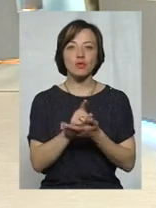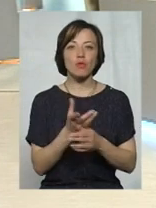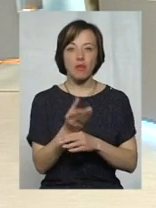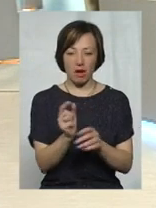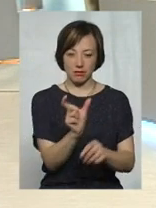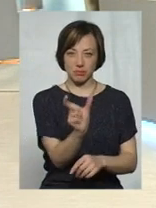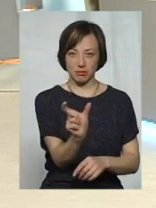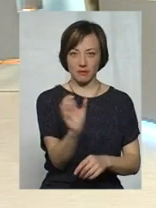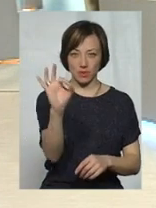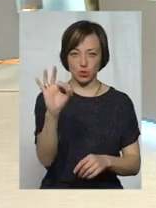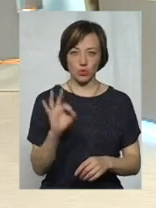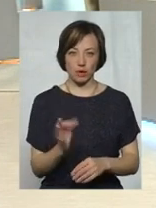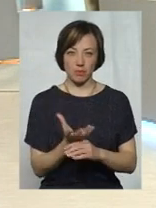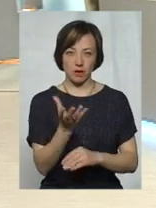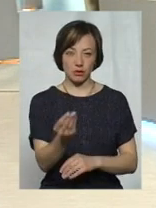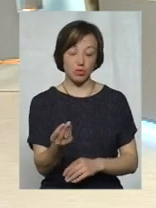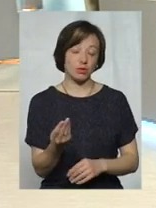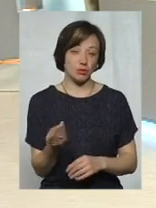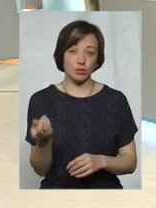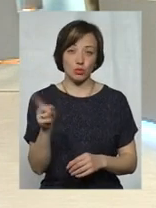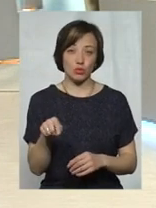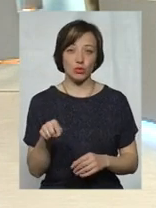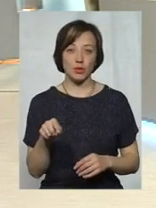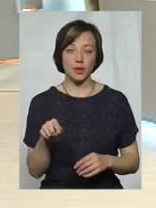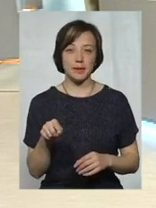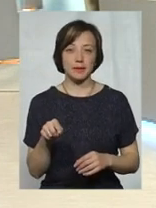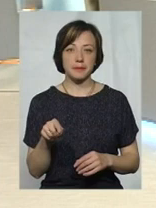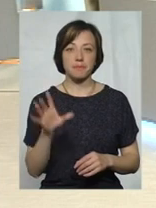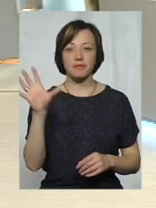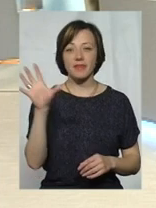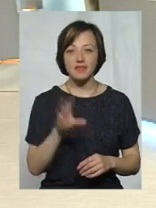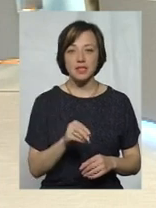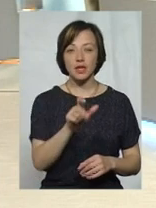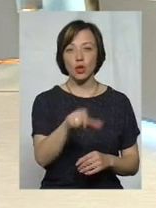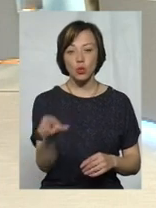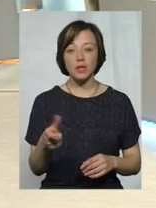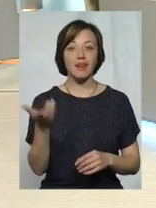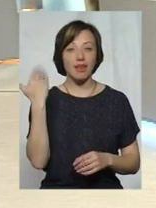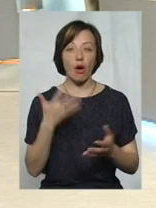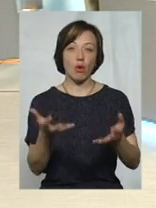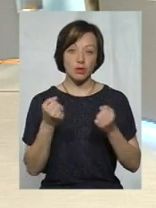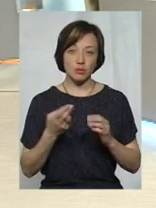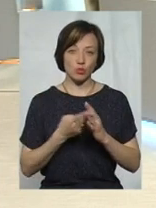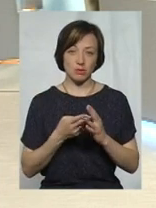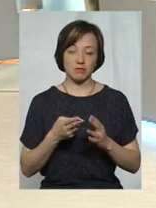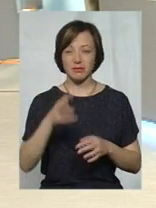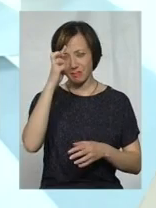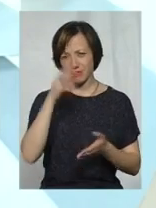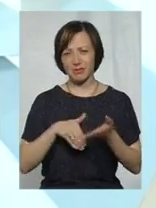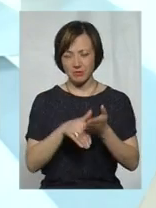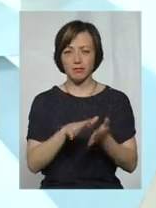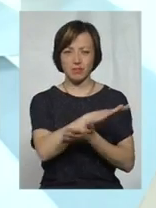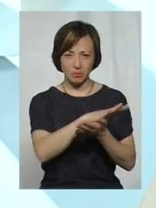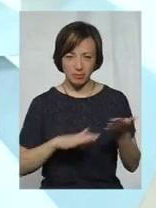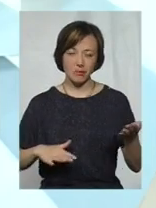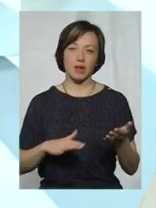обов'язкового відсотка потежу. Тому тут всі одержувачі, які отримували субсидію, вони будуть отримувати, буде,